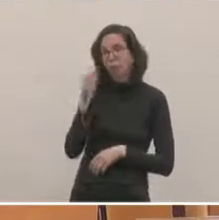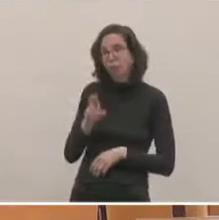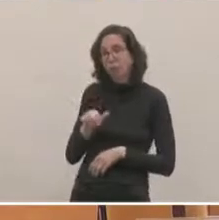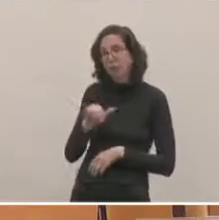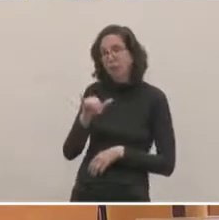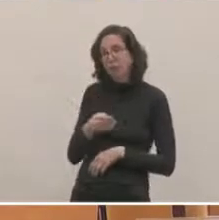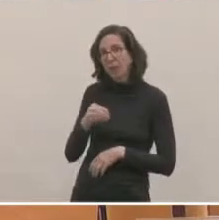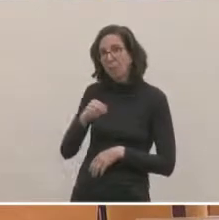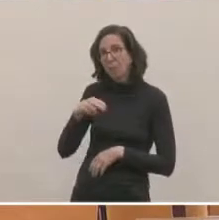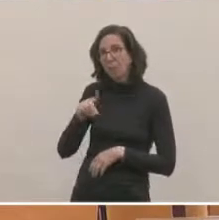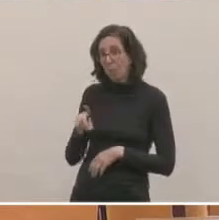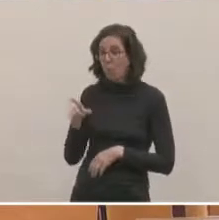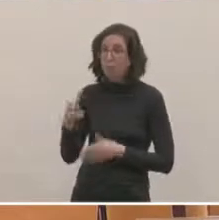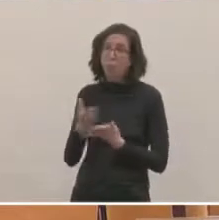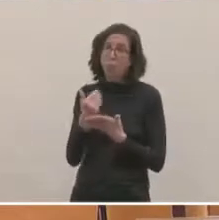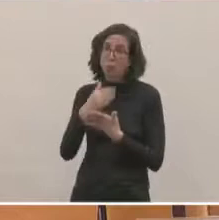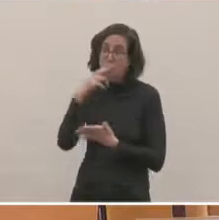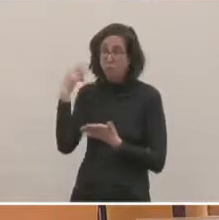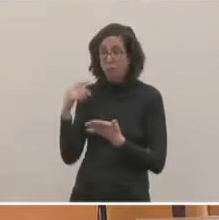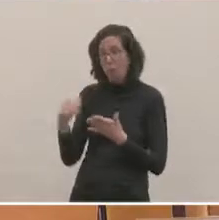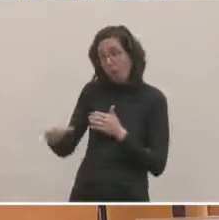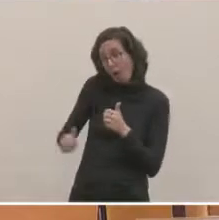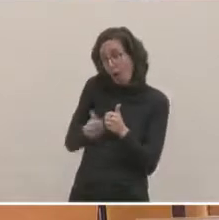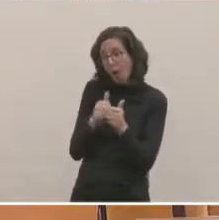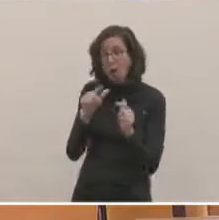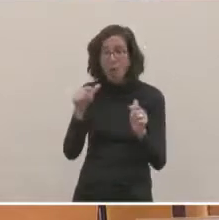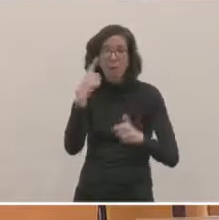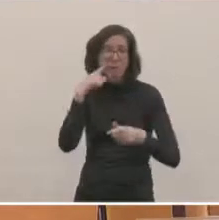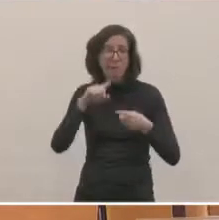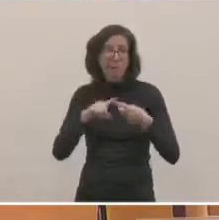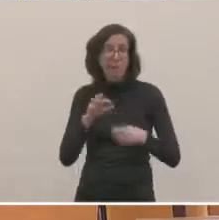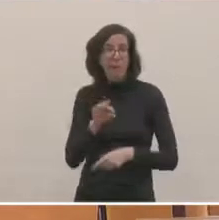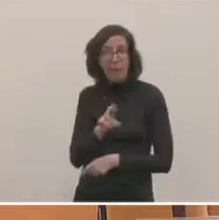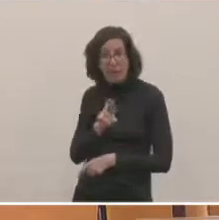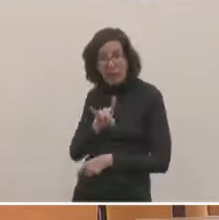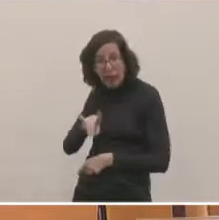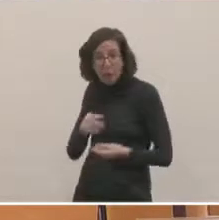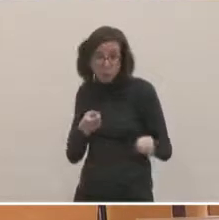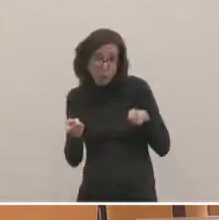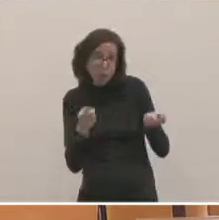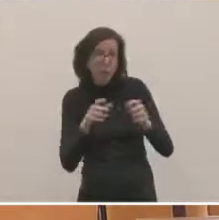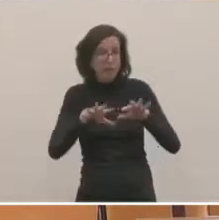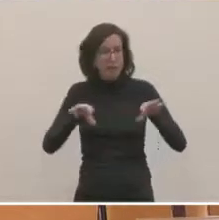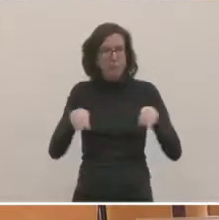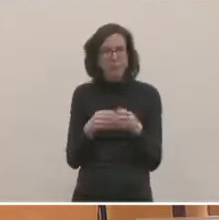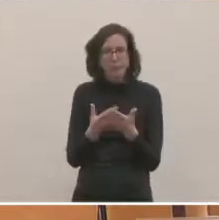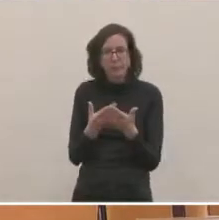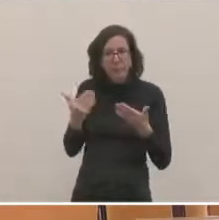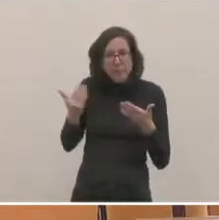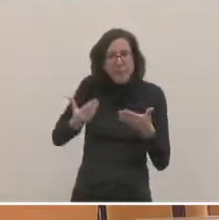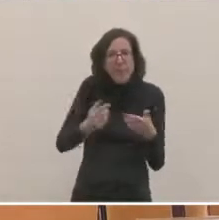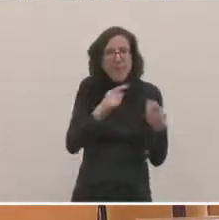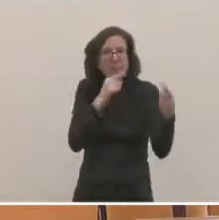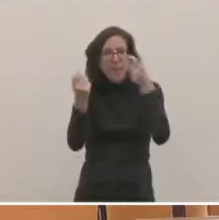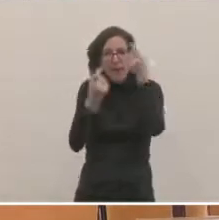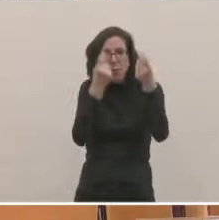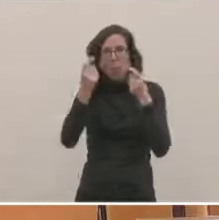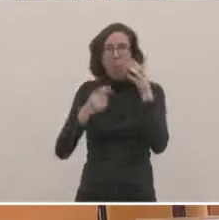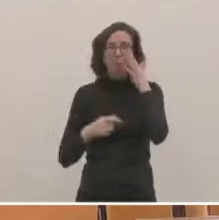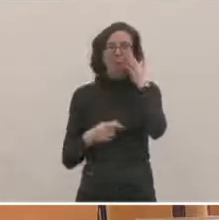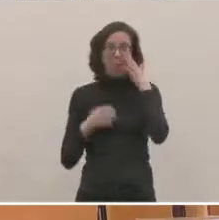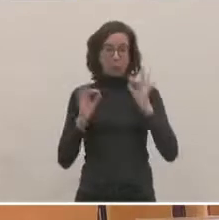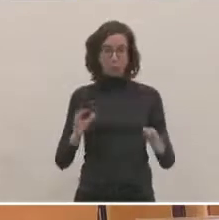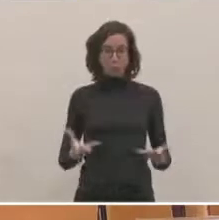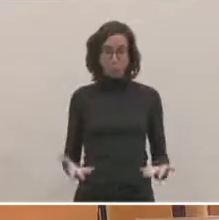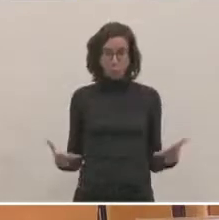ce travail de ressources humaines tout à fait essentiel. A partir de là, les statuts qui vous sont proposés aujourd'hui permettent d'une